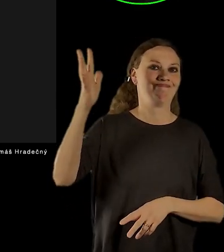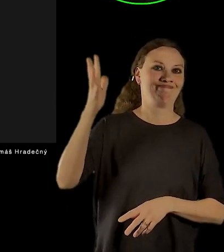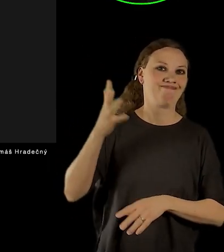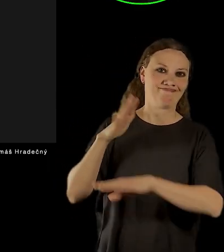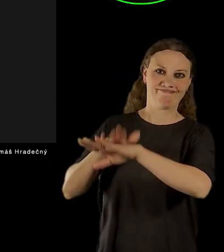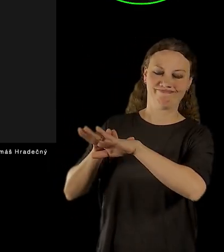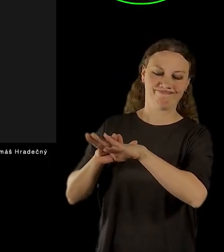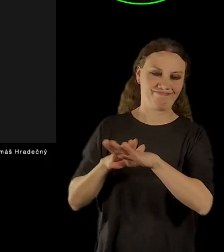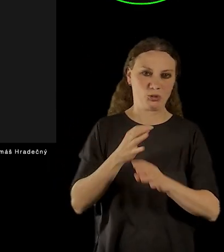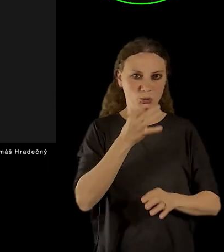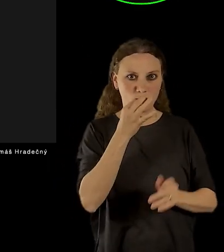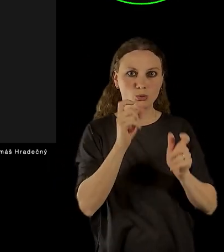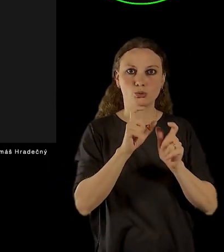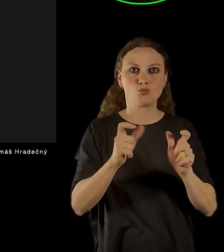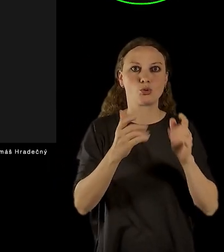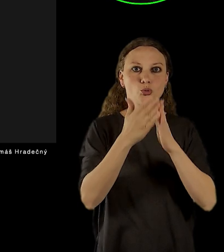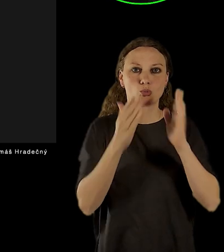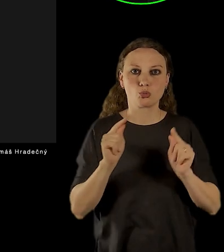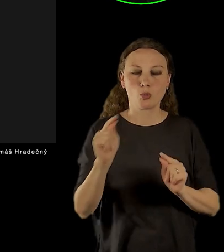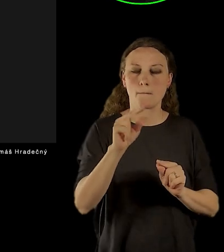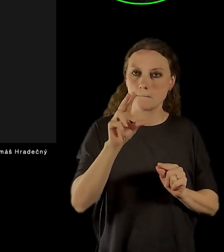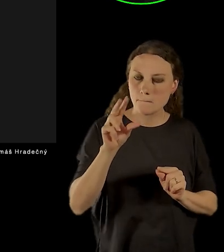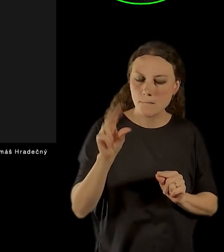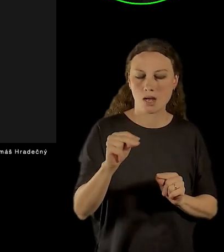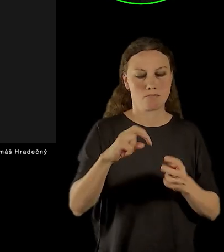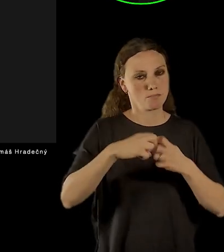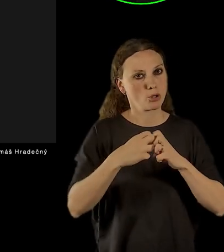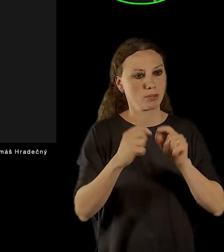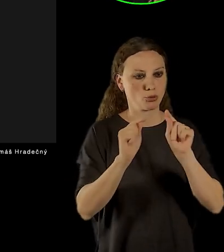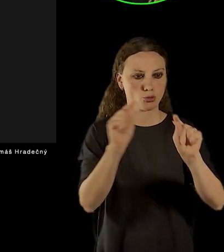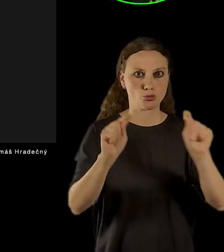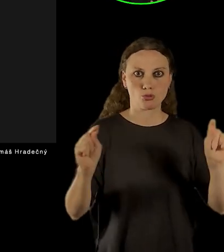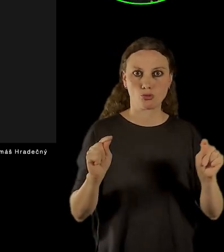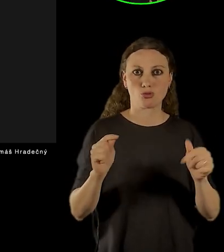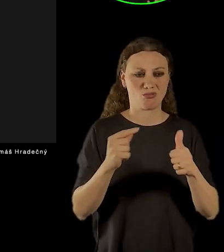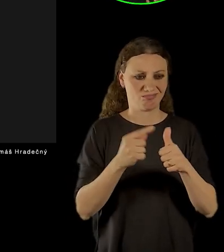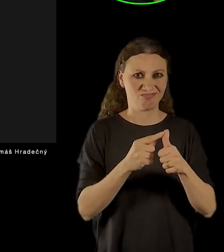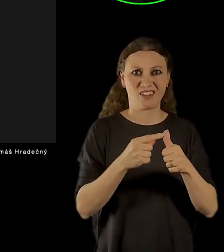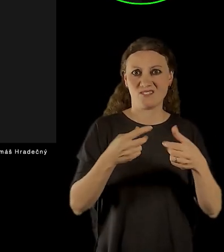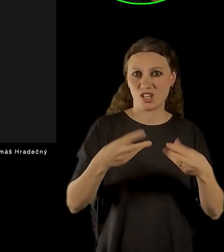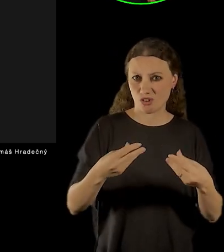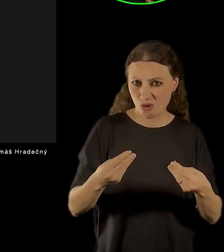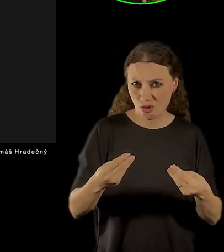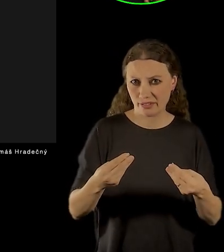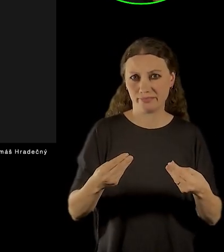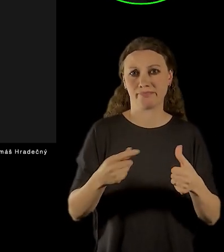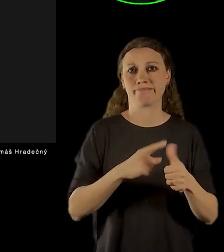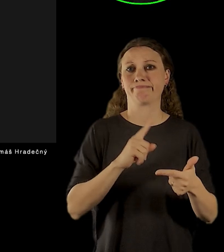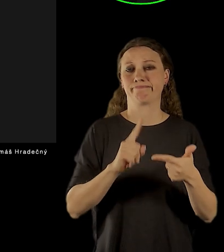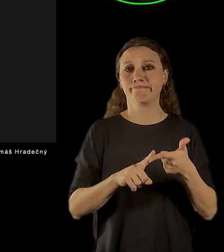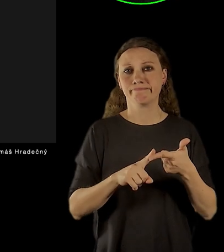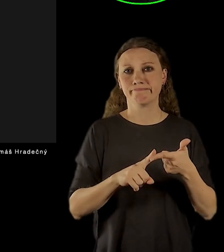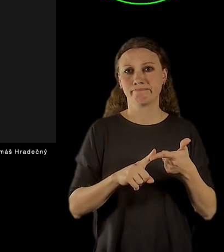trpí mnoha neduhy, zejména vlhkostí, absencí,